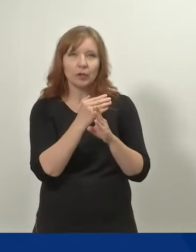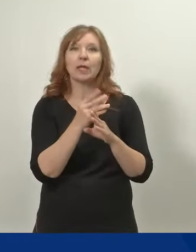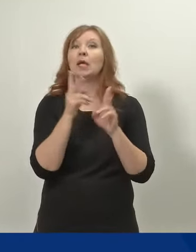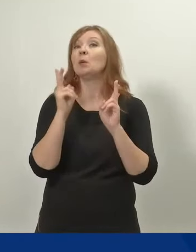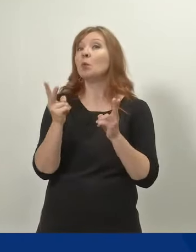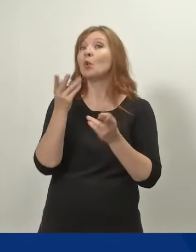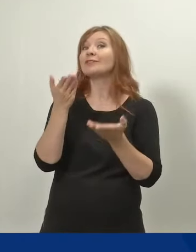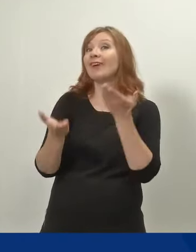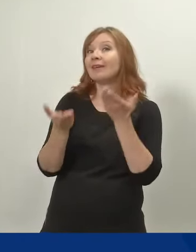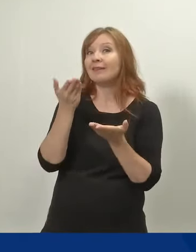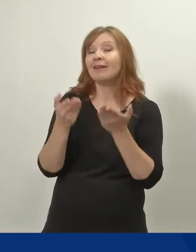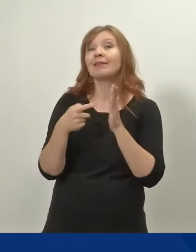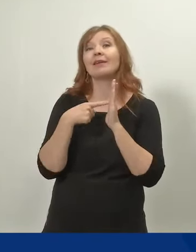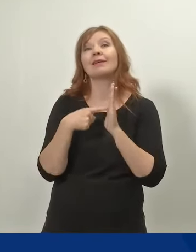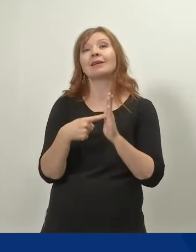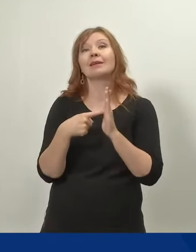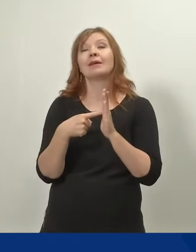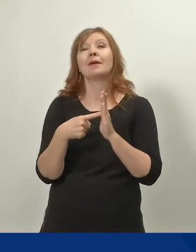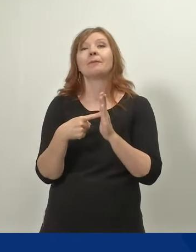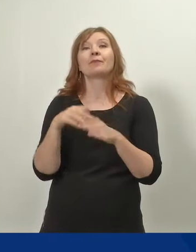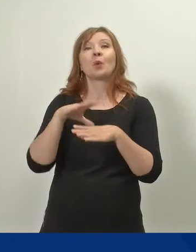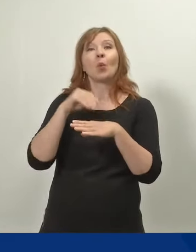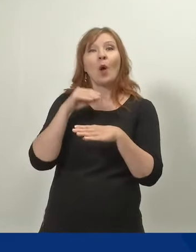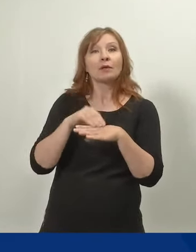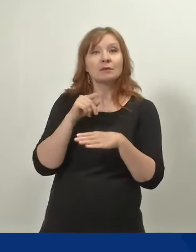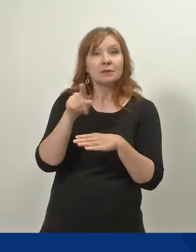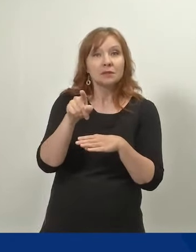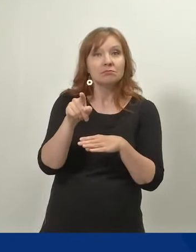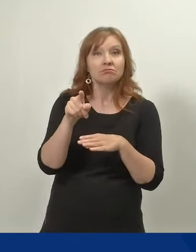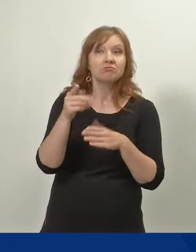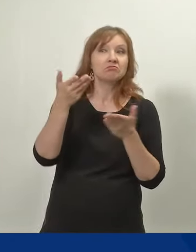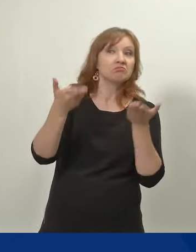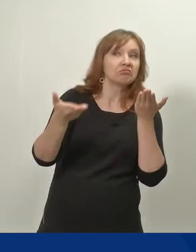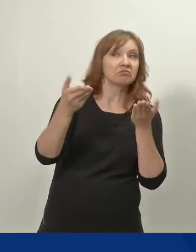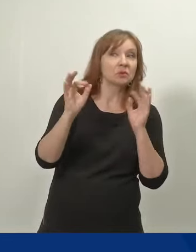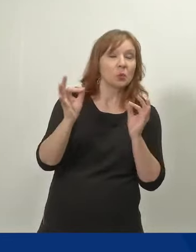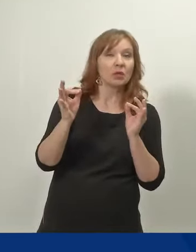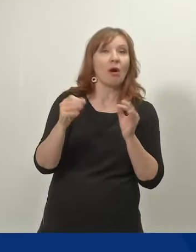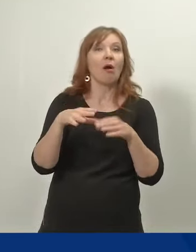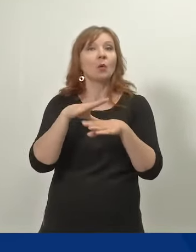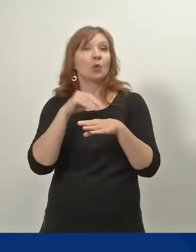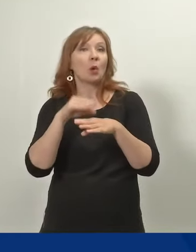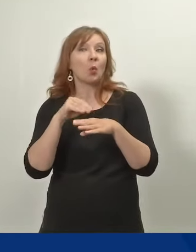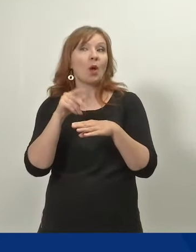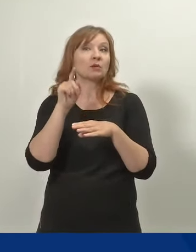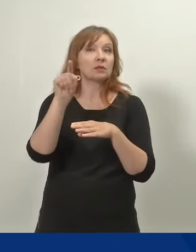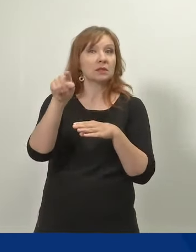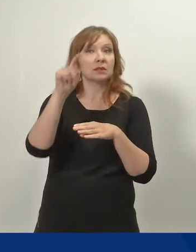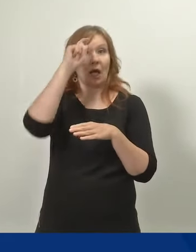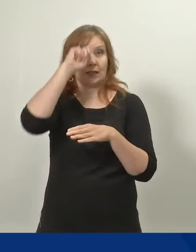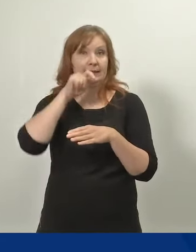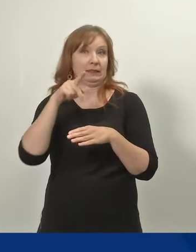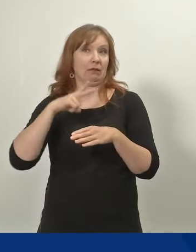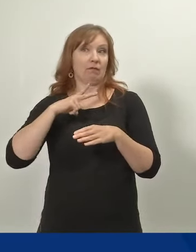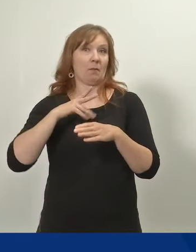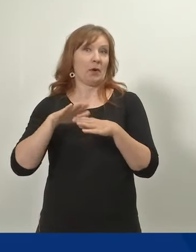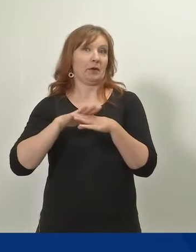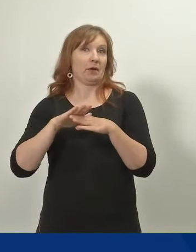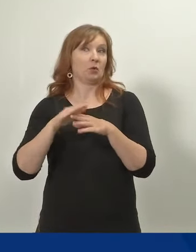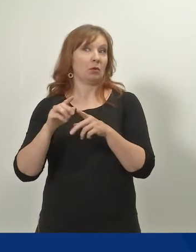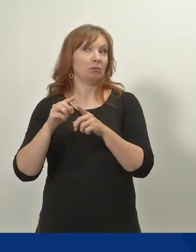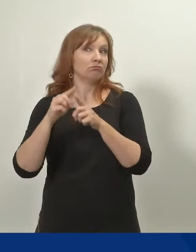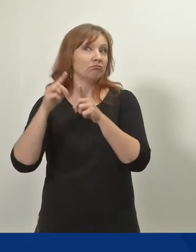vertailuna myös esimerkiksi Ruotsia, eli missä määrin Ruotsissa on isien vapaiden käyttö